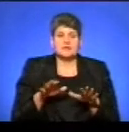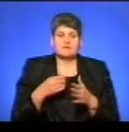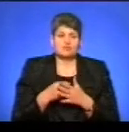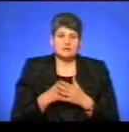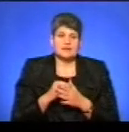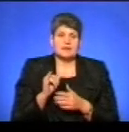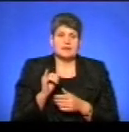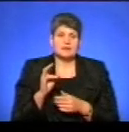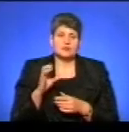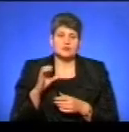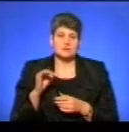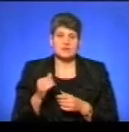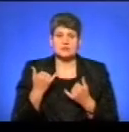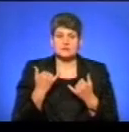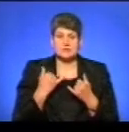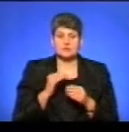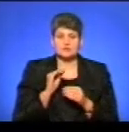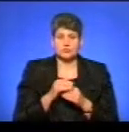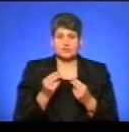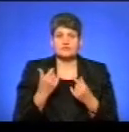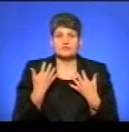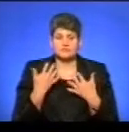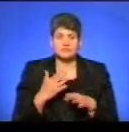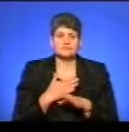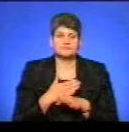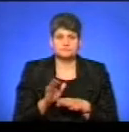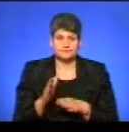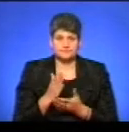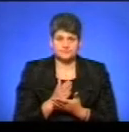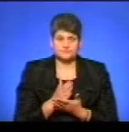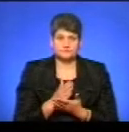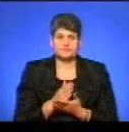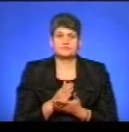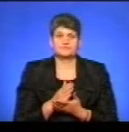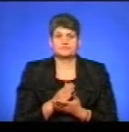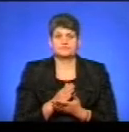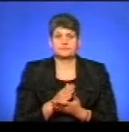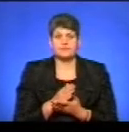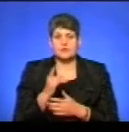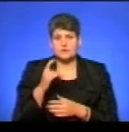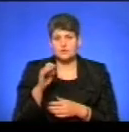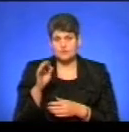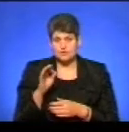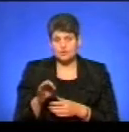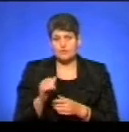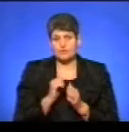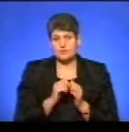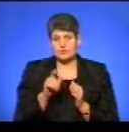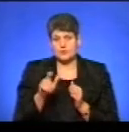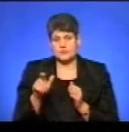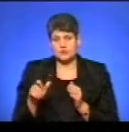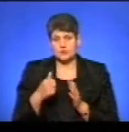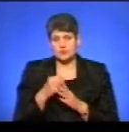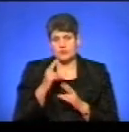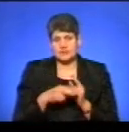бюджетам на інсулін. Зараз додаткові кошти, вони виділені. І 100% кожен пацієнт